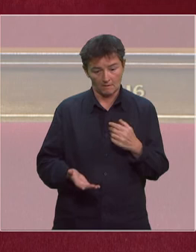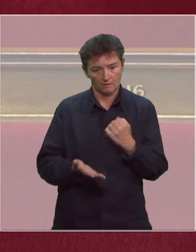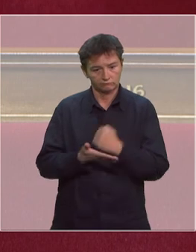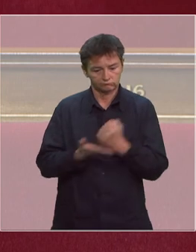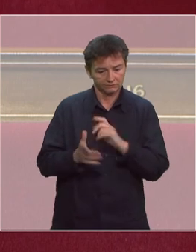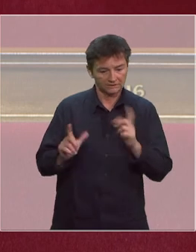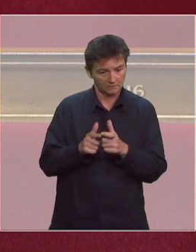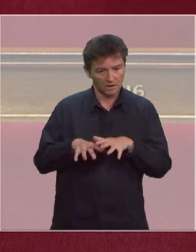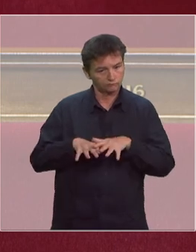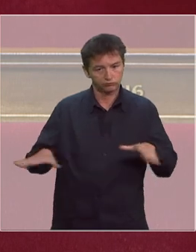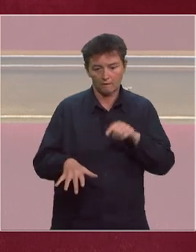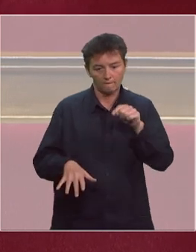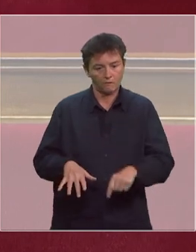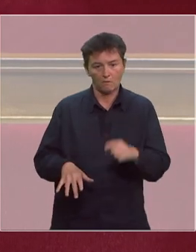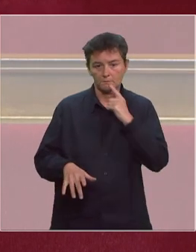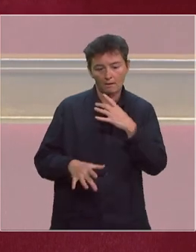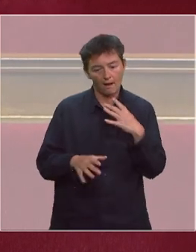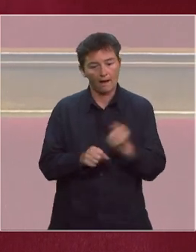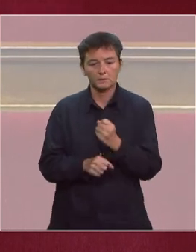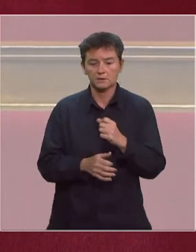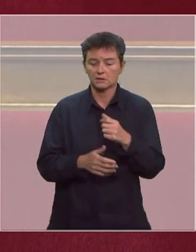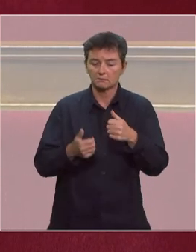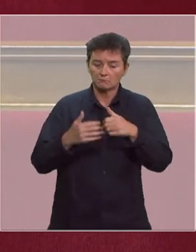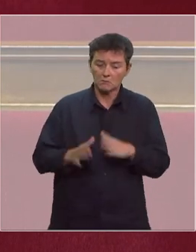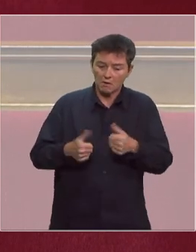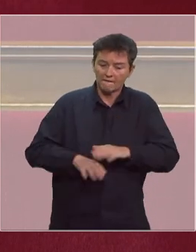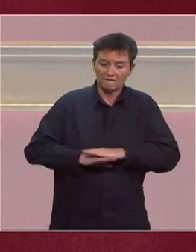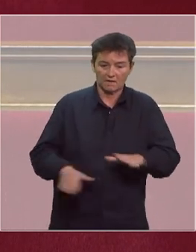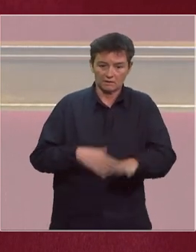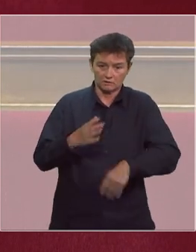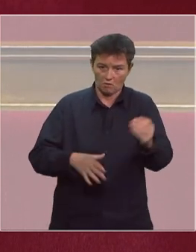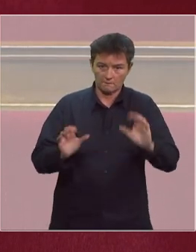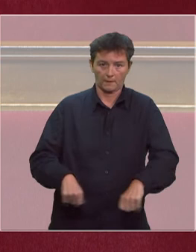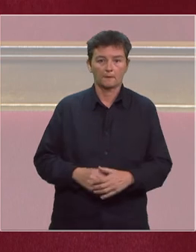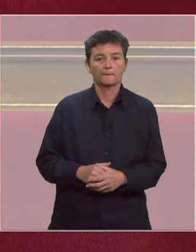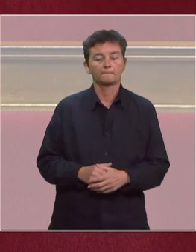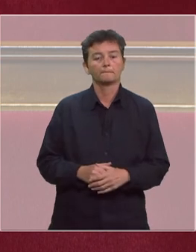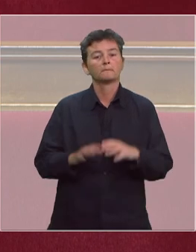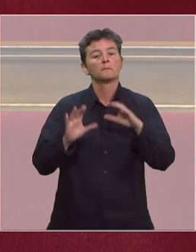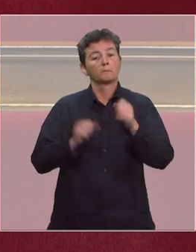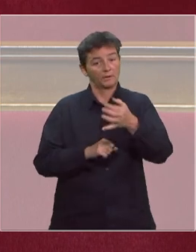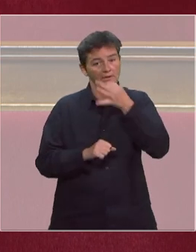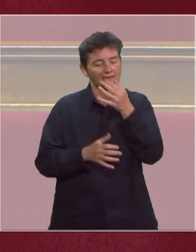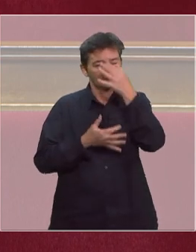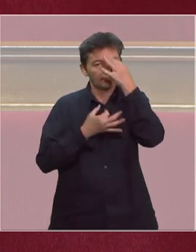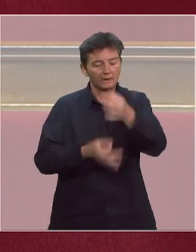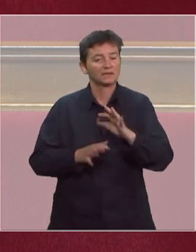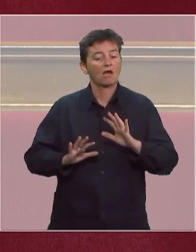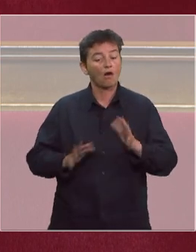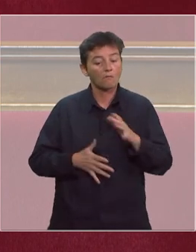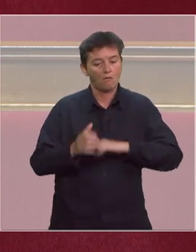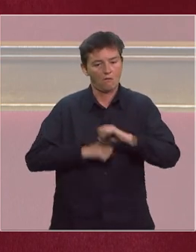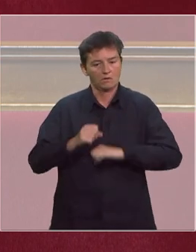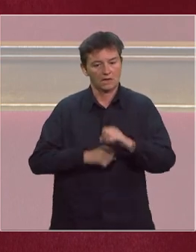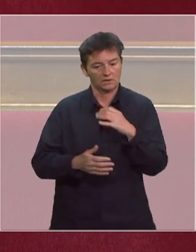fondamentale pour réussir notre sortie du confinement le moment venu. Pouvez-vous, s'il vous plaît, nous dire précisément comment vous entendez